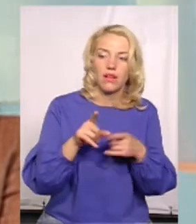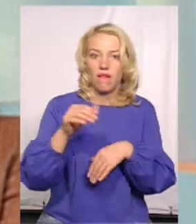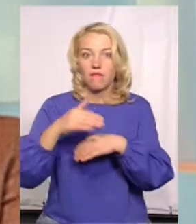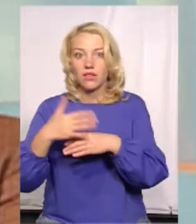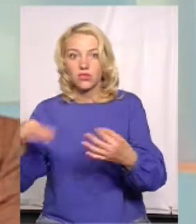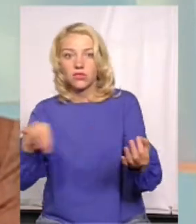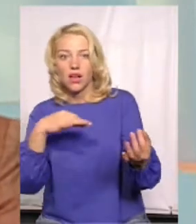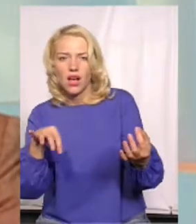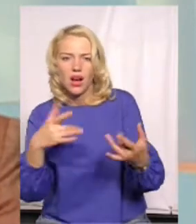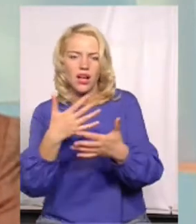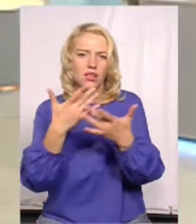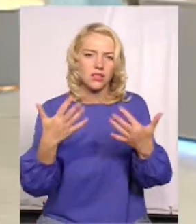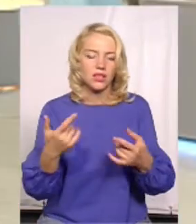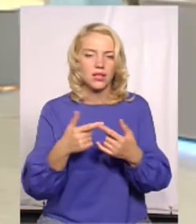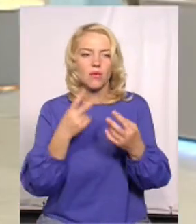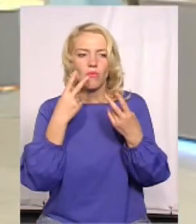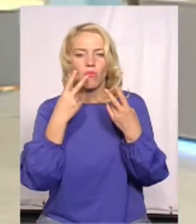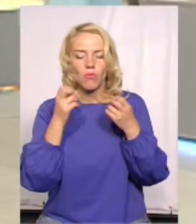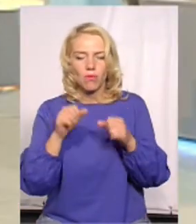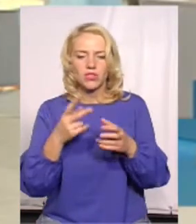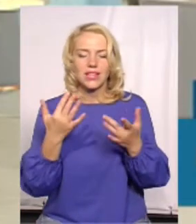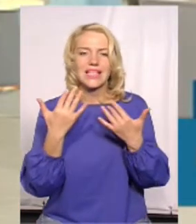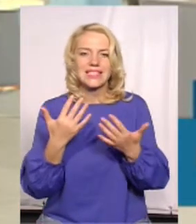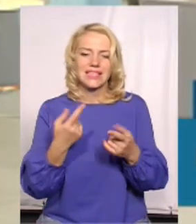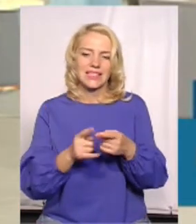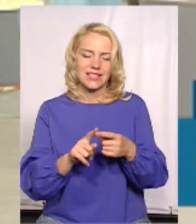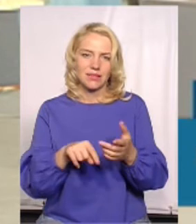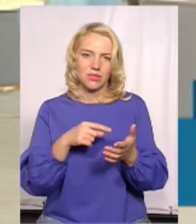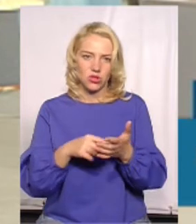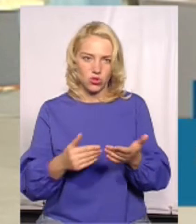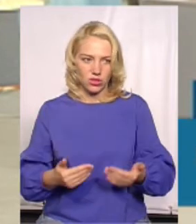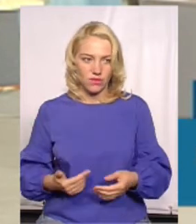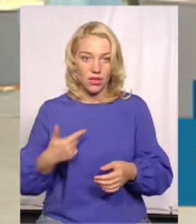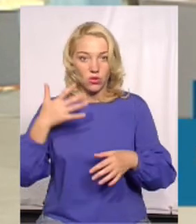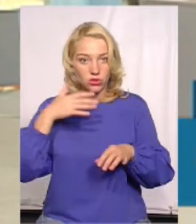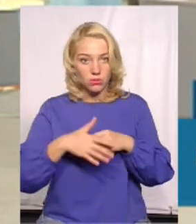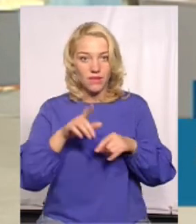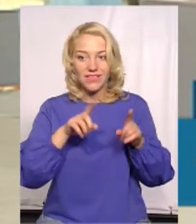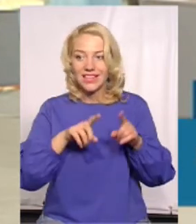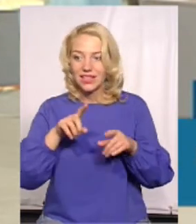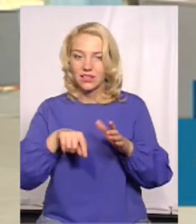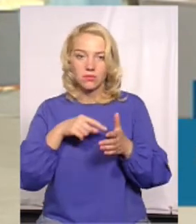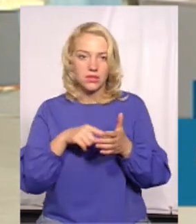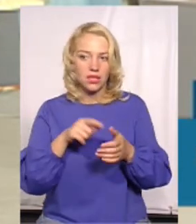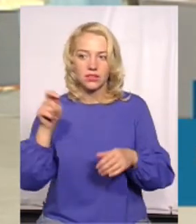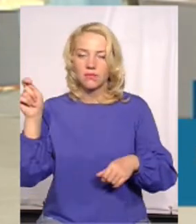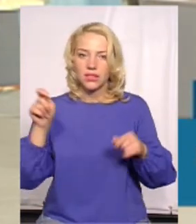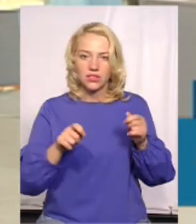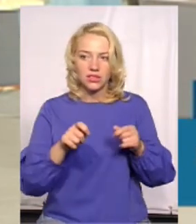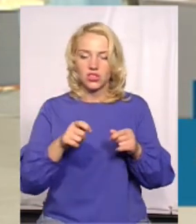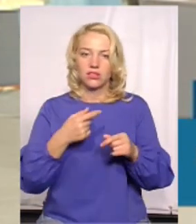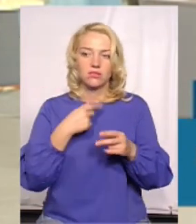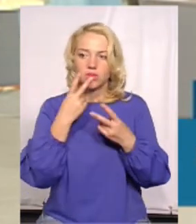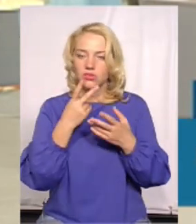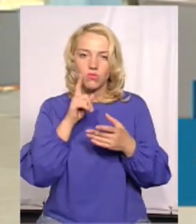хтось грає вже на музичних інструментах. Настільки це місто живе. Тому що, розумієте, в деяких місцах ти приїздиш і не бачиш такі багато молоді,